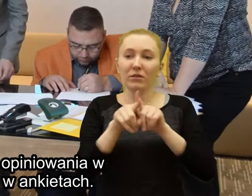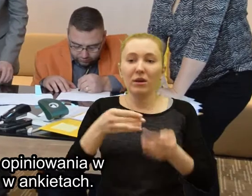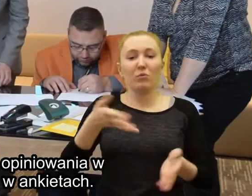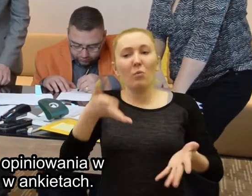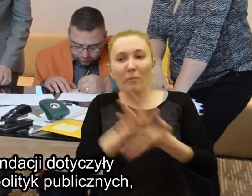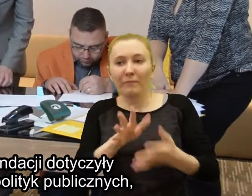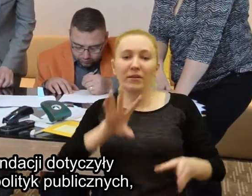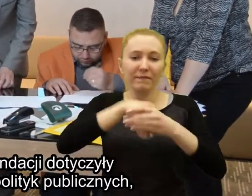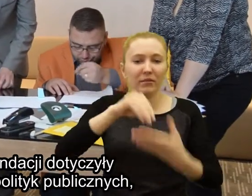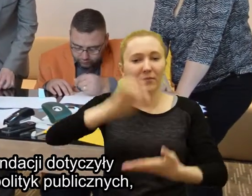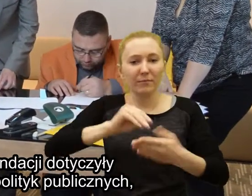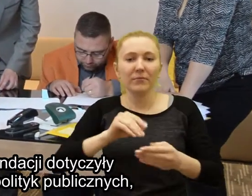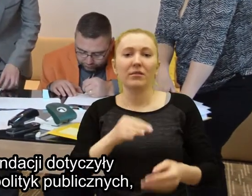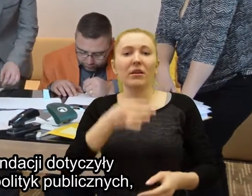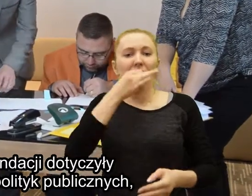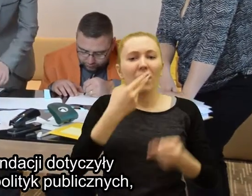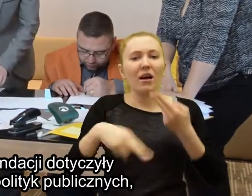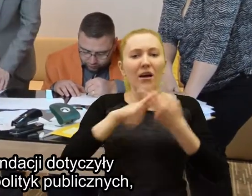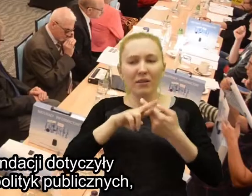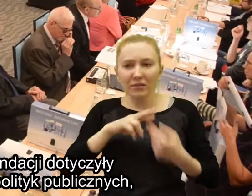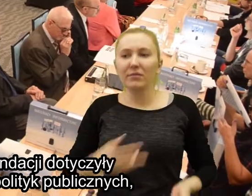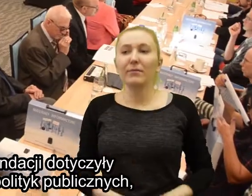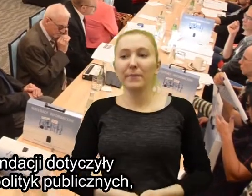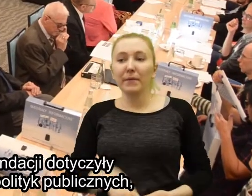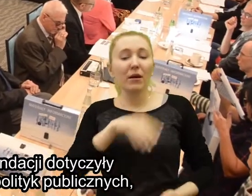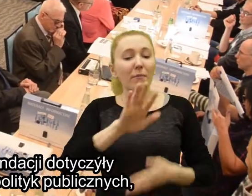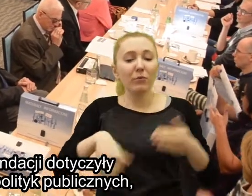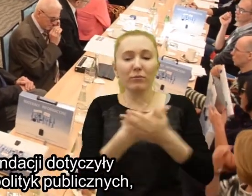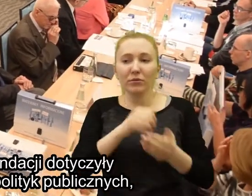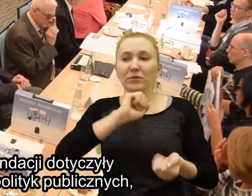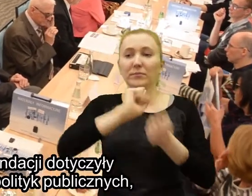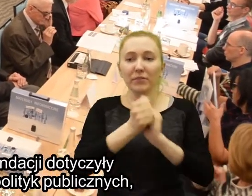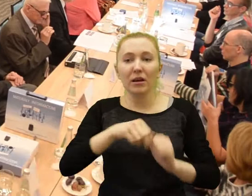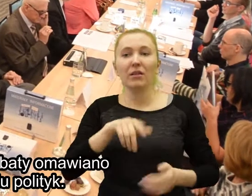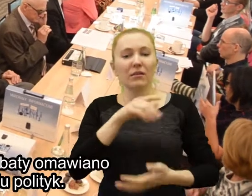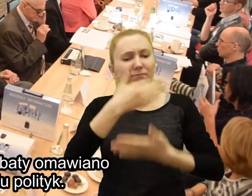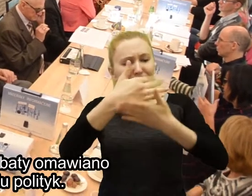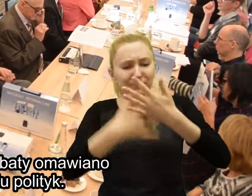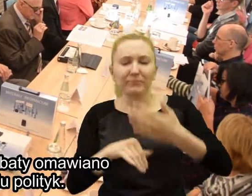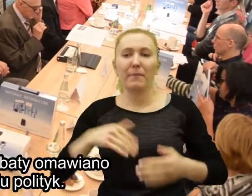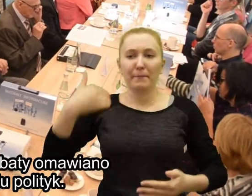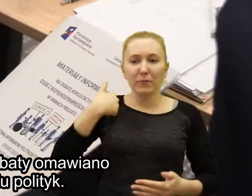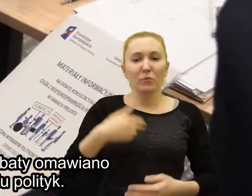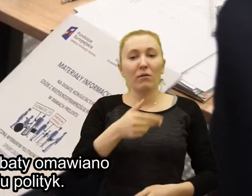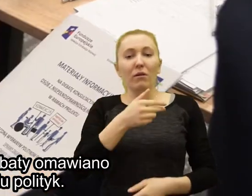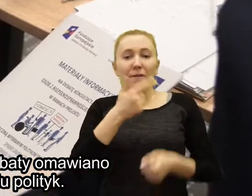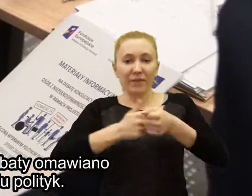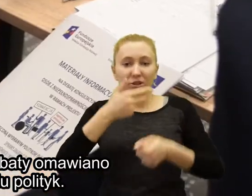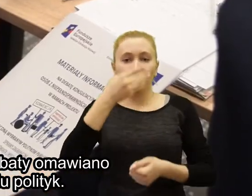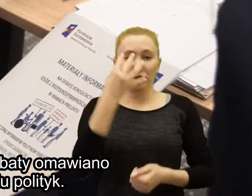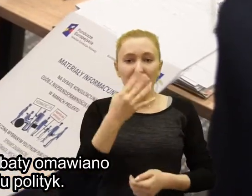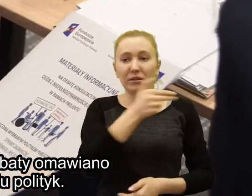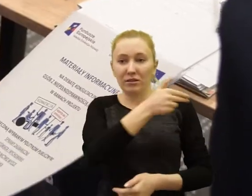w ankietach. Propozycje rekomendacji dotyczyły 24 polityk publicznych. Podczas każdej debaty omawiano